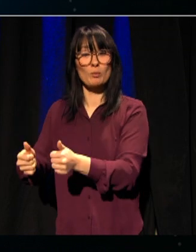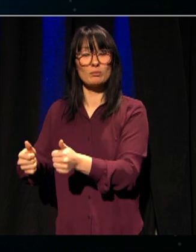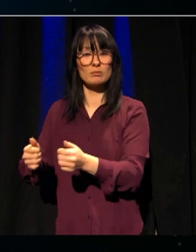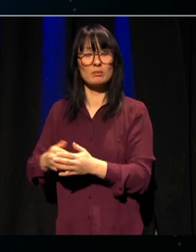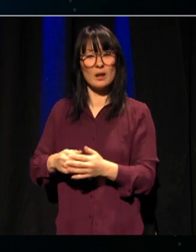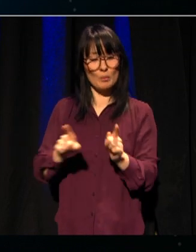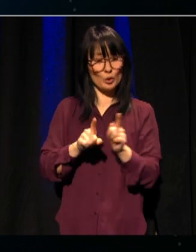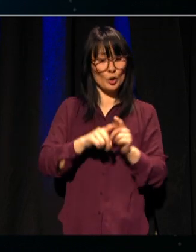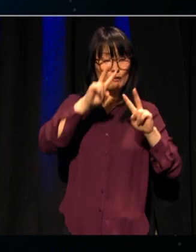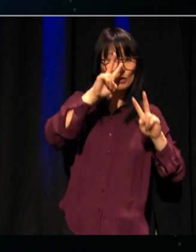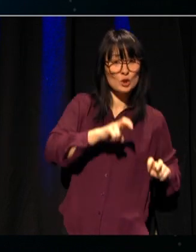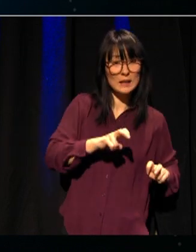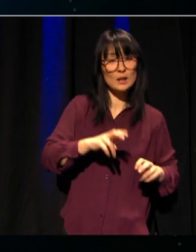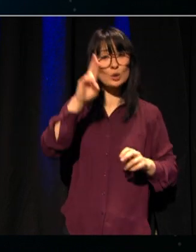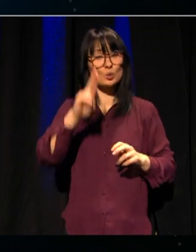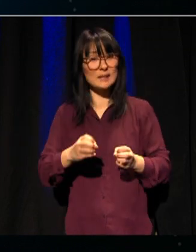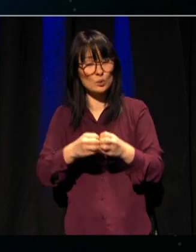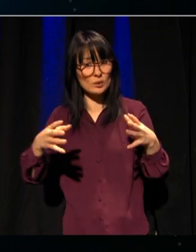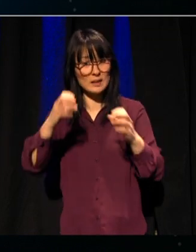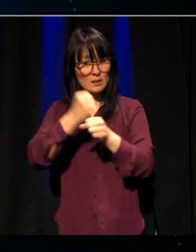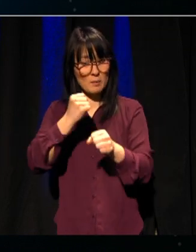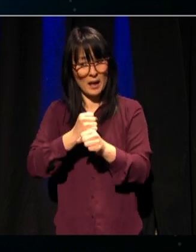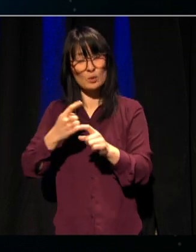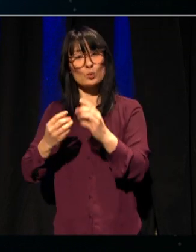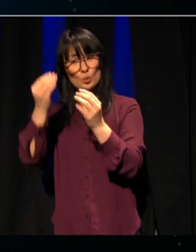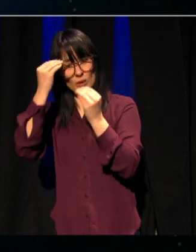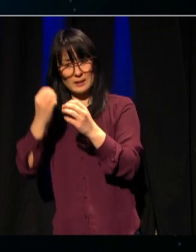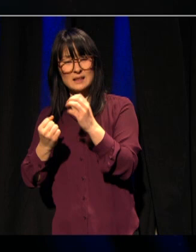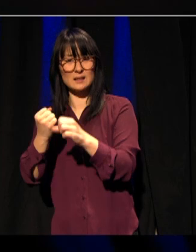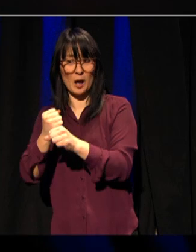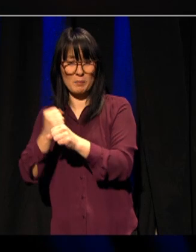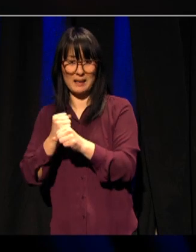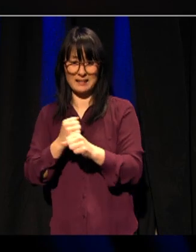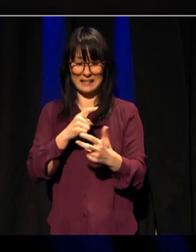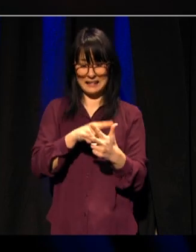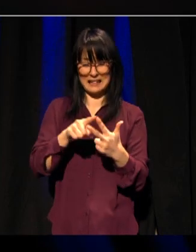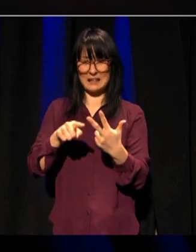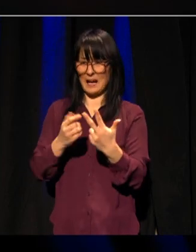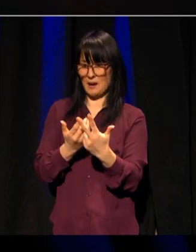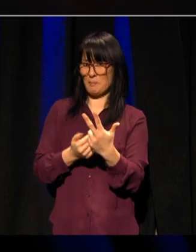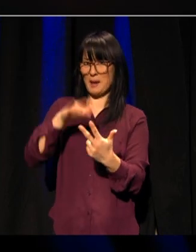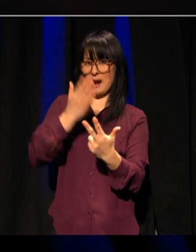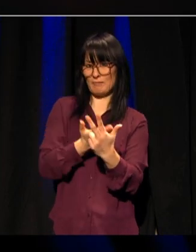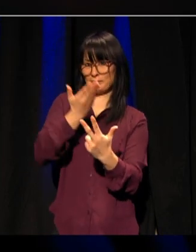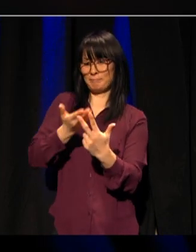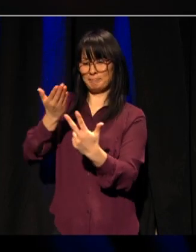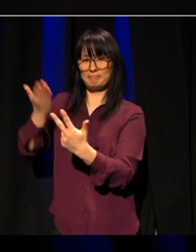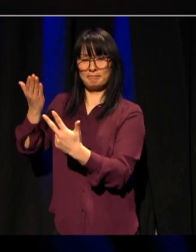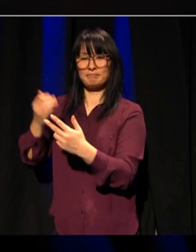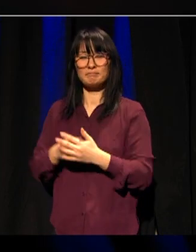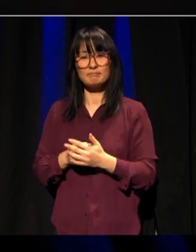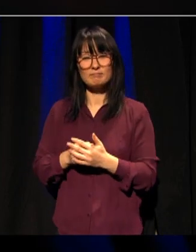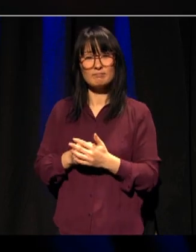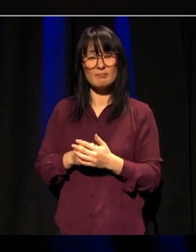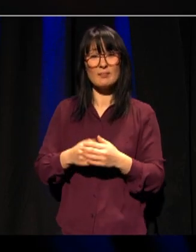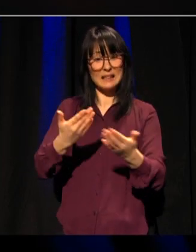kunstnerisk utviklingsarbeid og utdanning spesielt. Den utfordrer og endrer måten